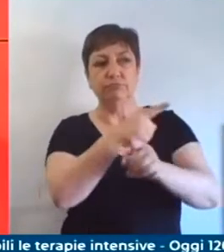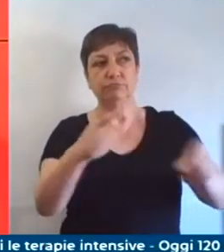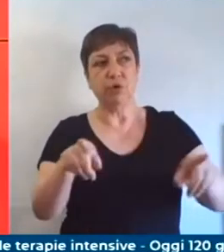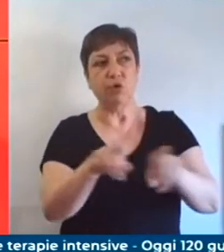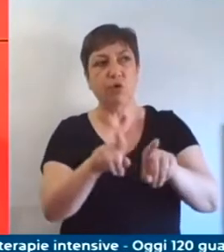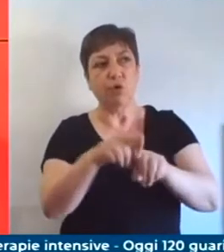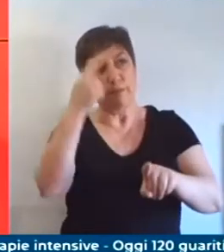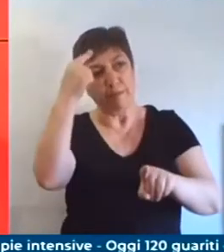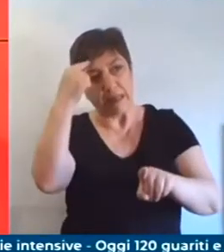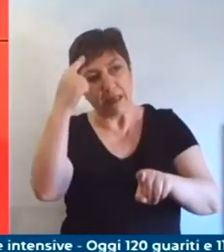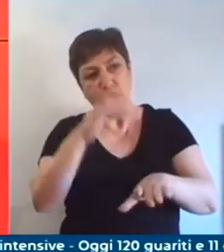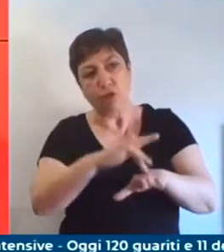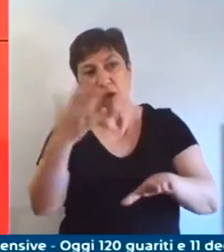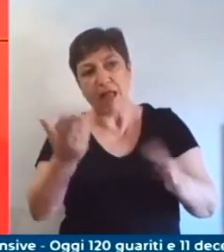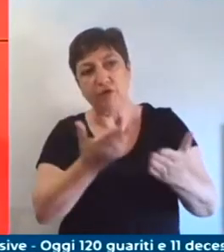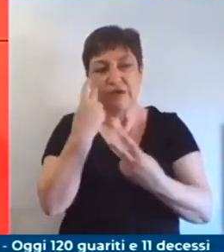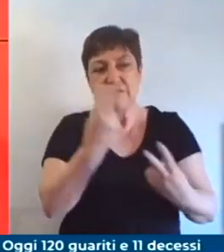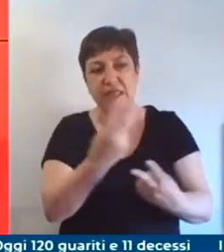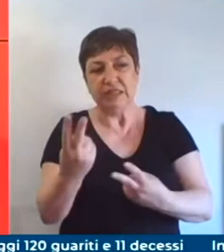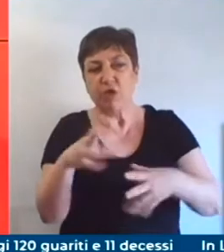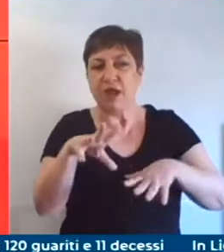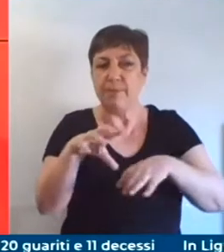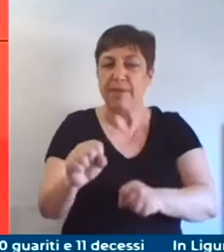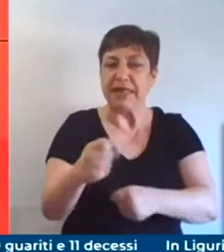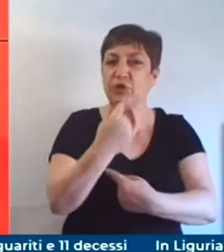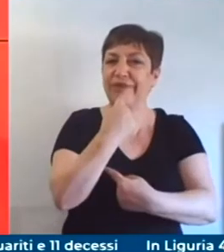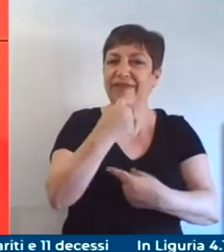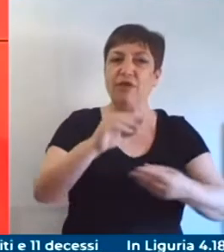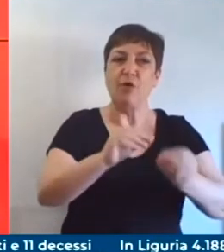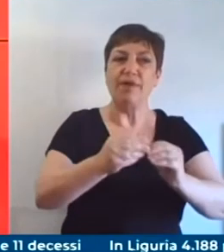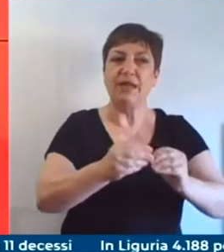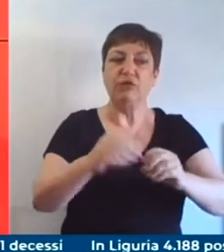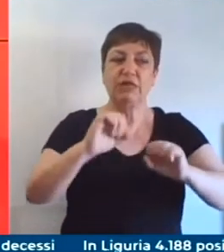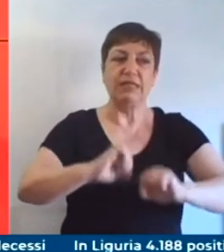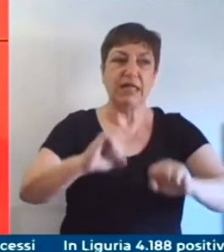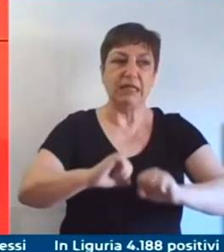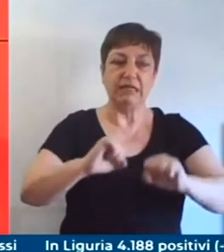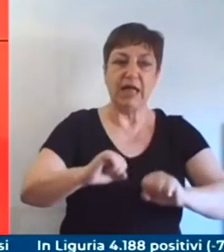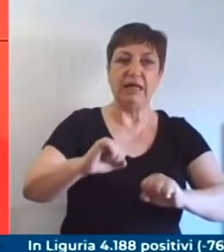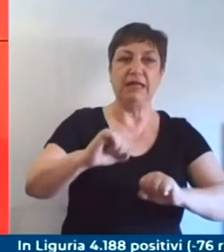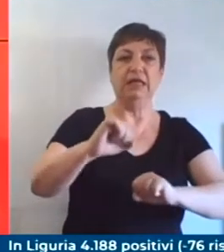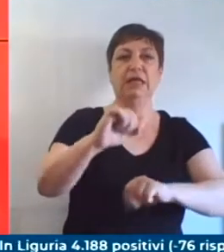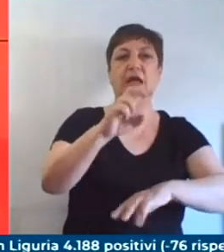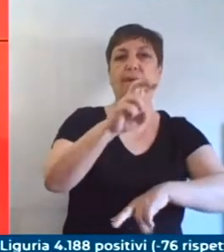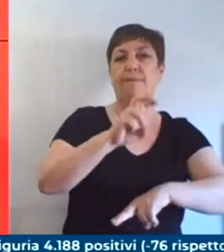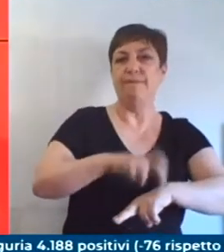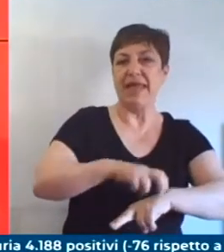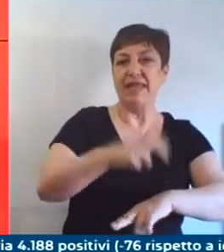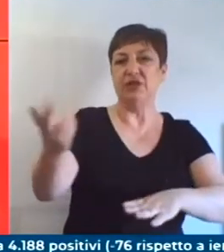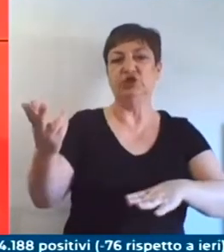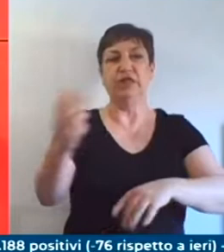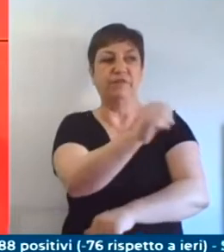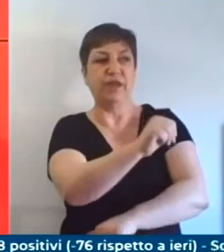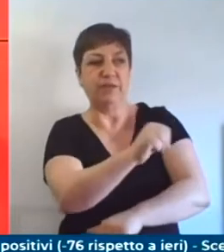operatori sanitari e hanno anche sostenuto gravosi impegni nell'accudimento dei